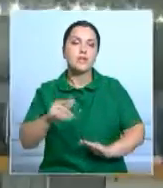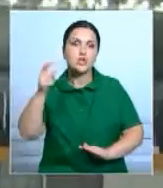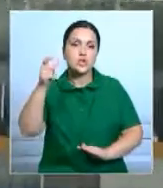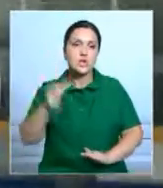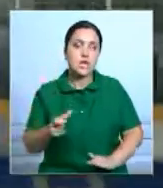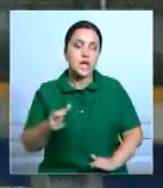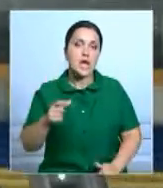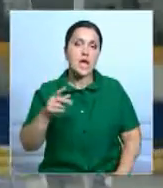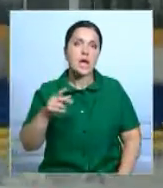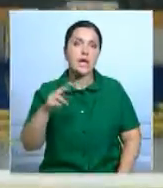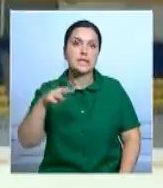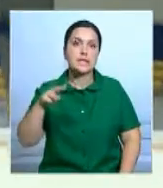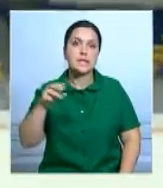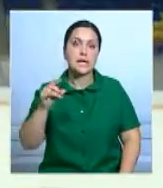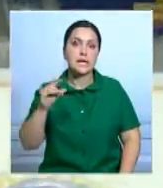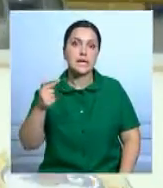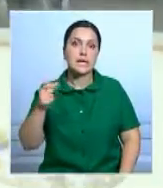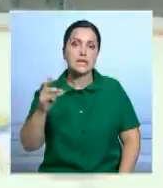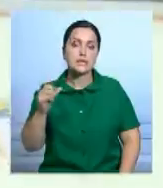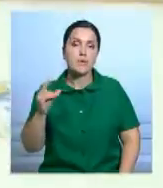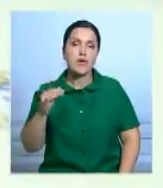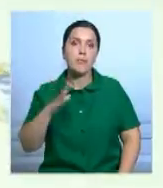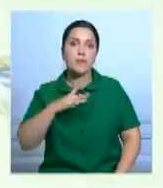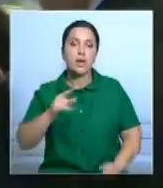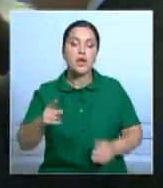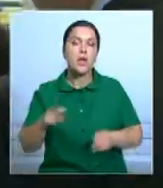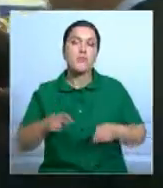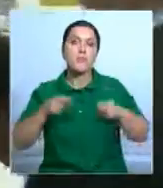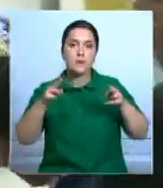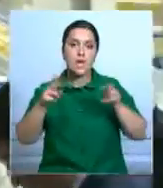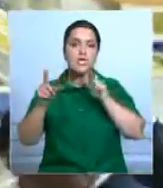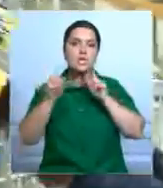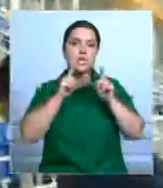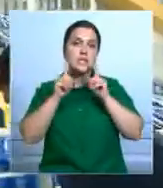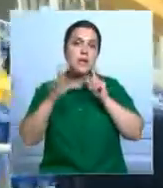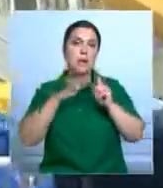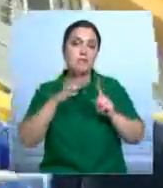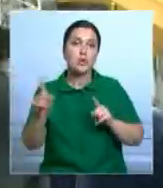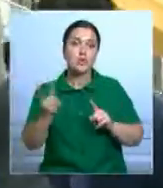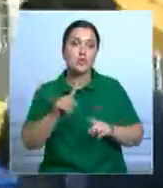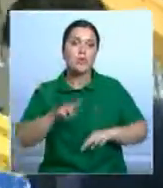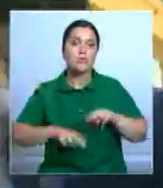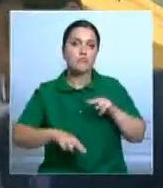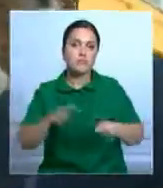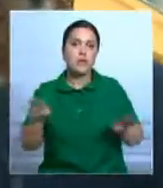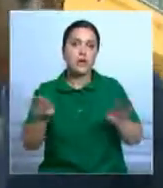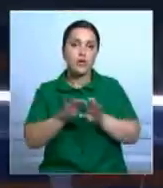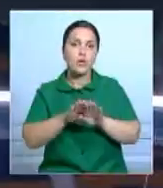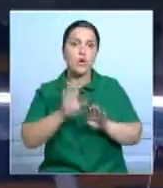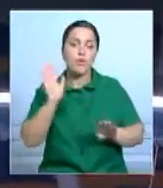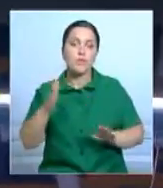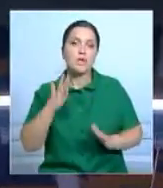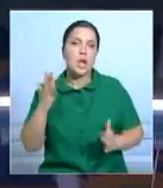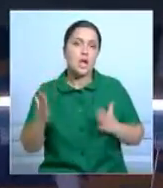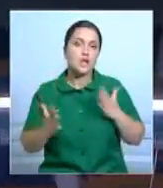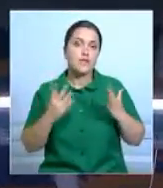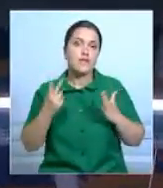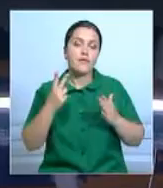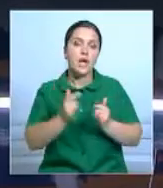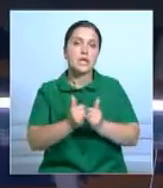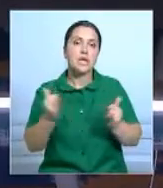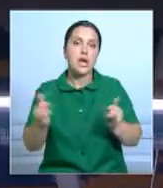зрителей Даригана Зарбаева провела выездное заседание Оргкомитета. Она отметила, возведение таких спортивных объектов оживит два